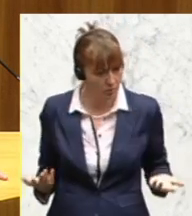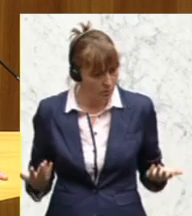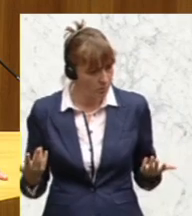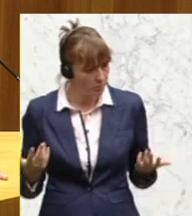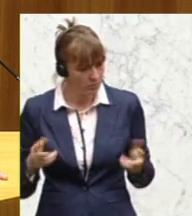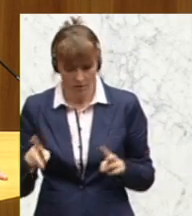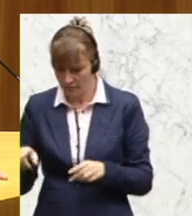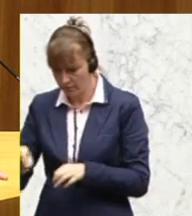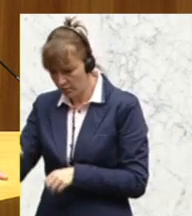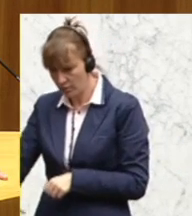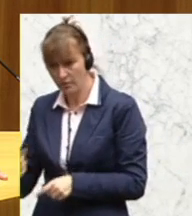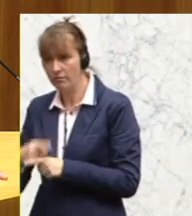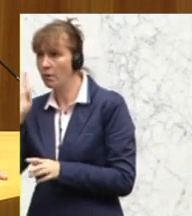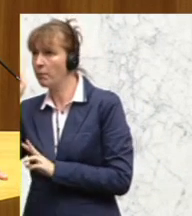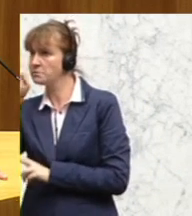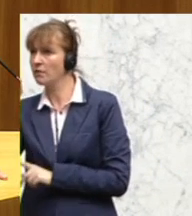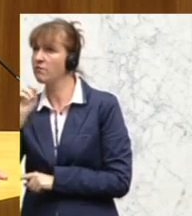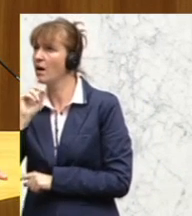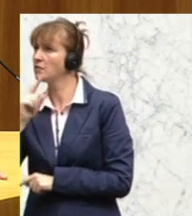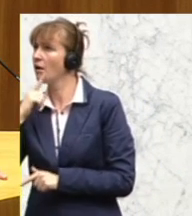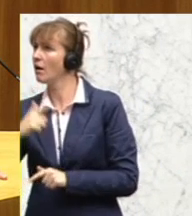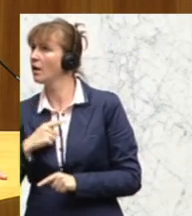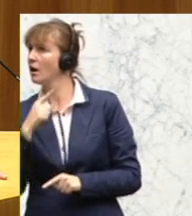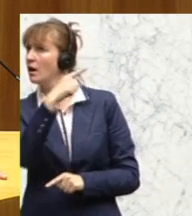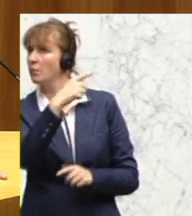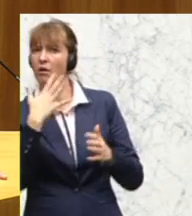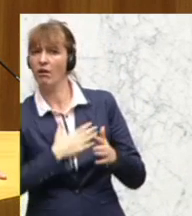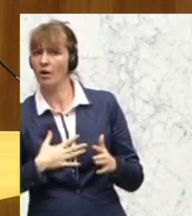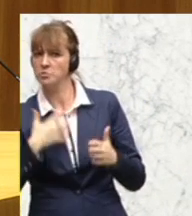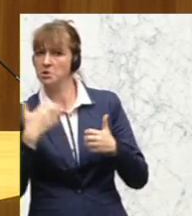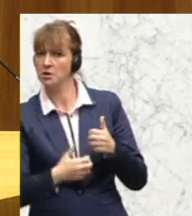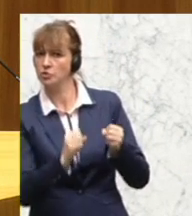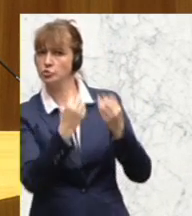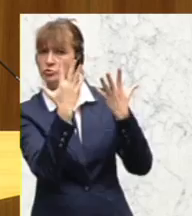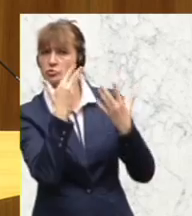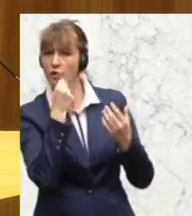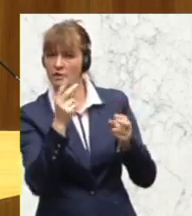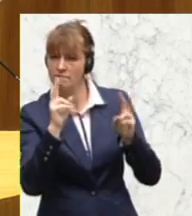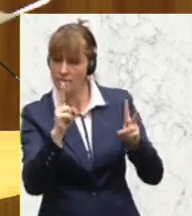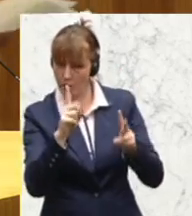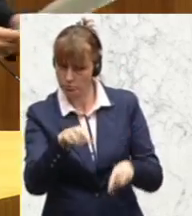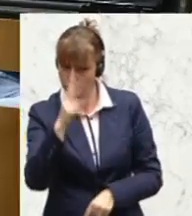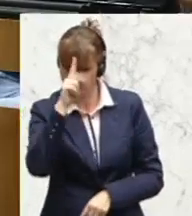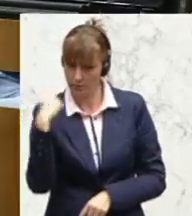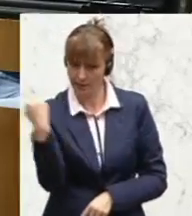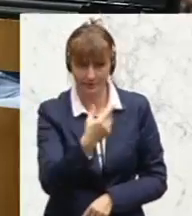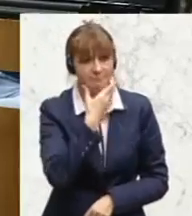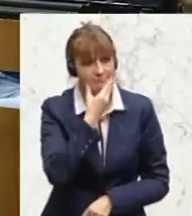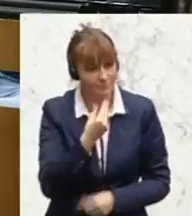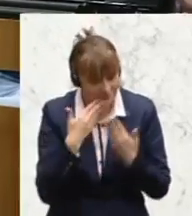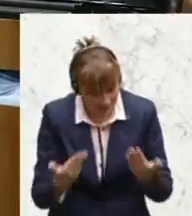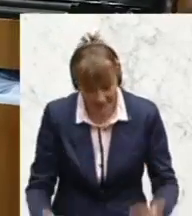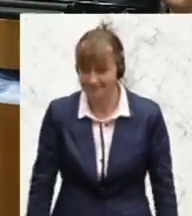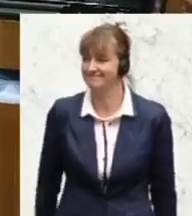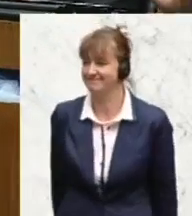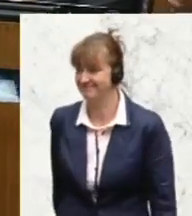manche so wenig Perspektive, dass ihnen der grausliche Kriegsalltag in Syrien attraktiver erscheint? Dankeschön. Für Albert